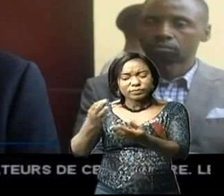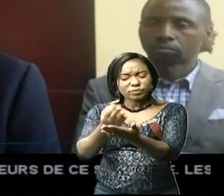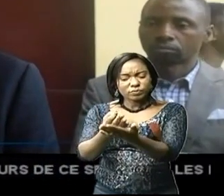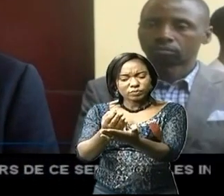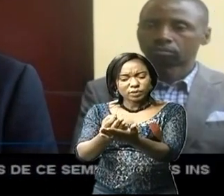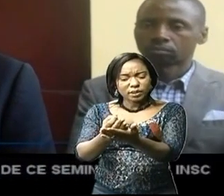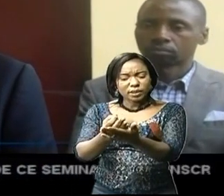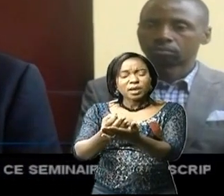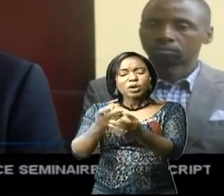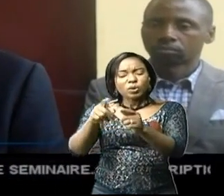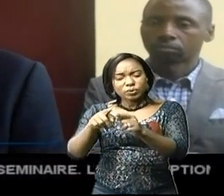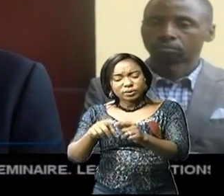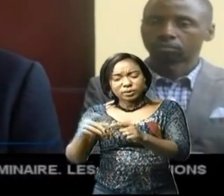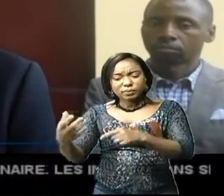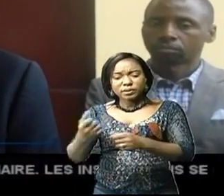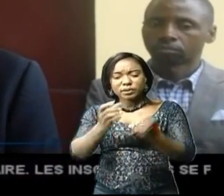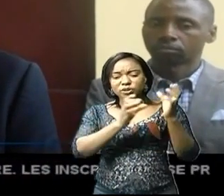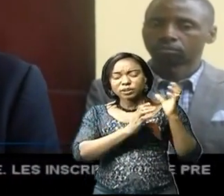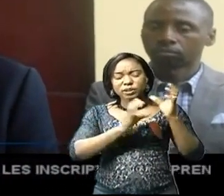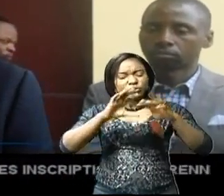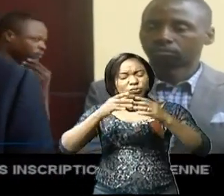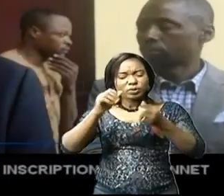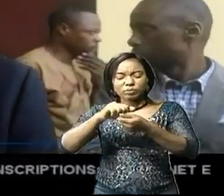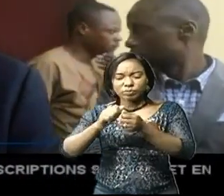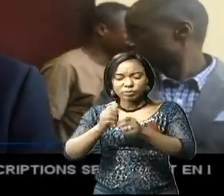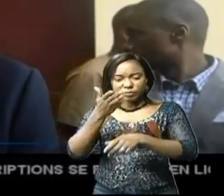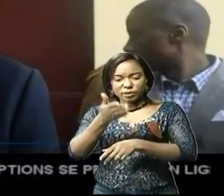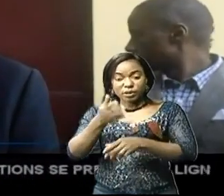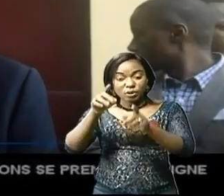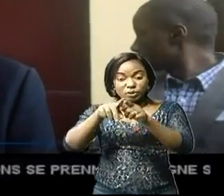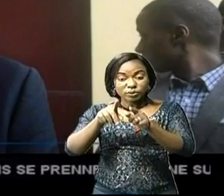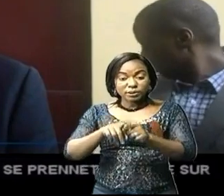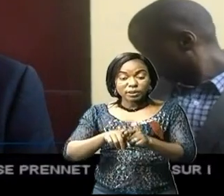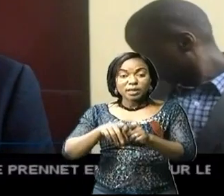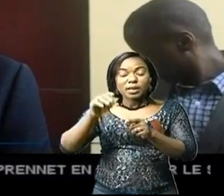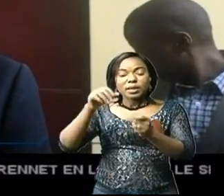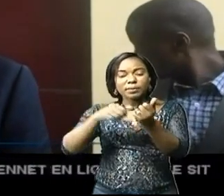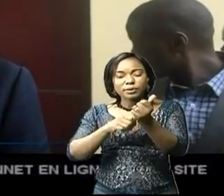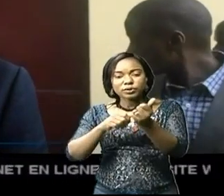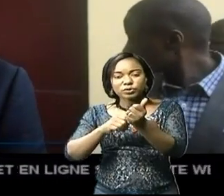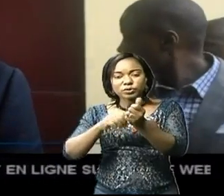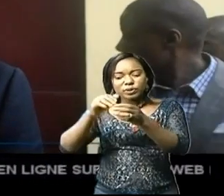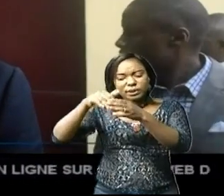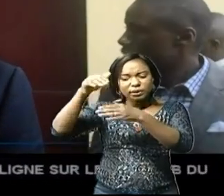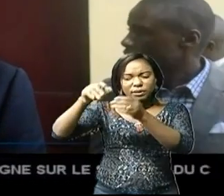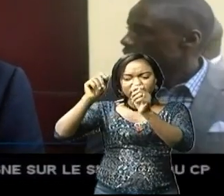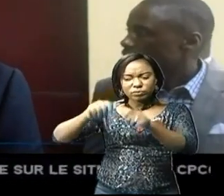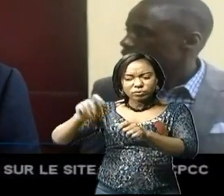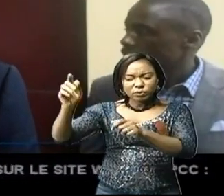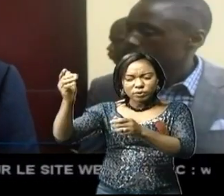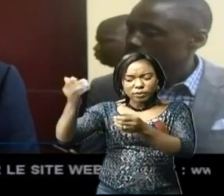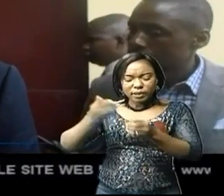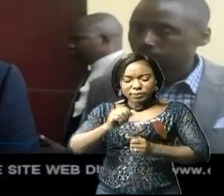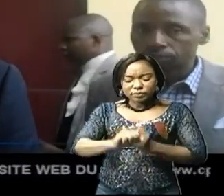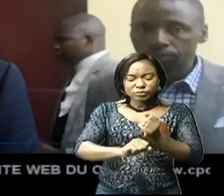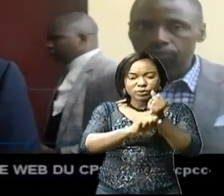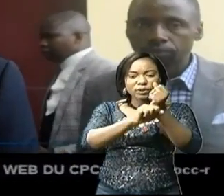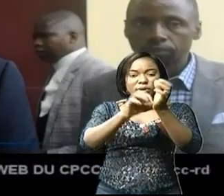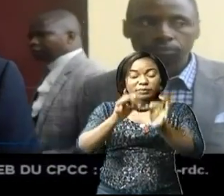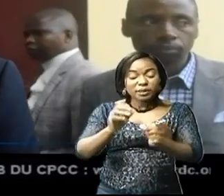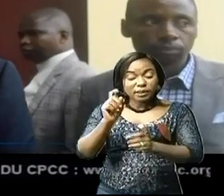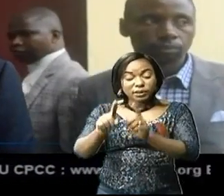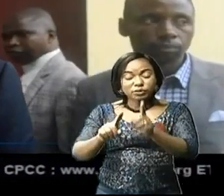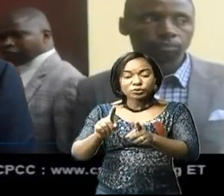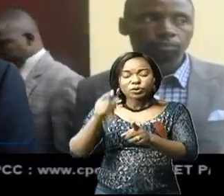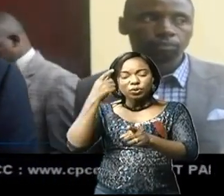en interne, pour prendre en charge ces défis-là, quitte à ce que le financement extérieur vienne s'ajouter à ce qui sera mobilisé. Donc il y a énormément de questions qui ont